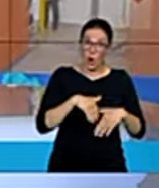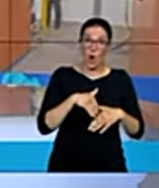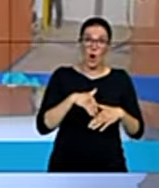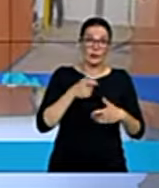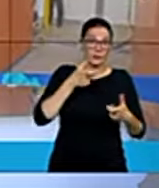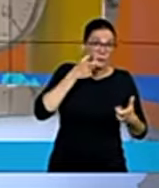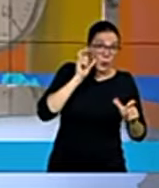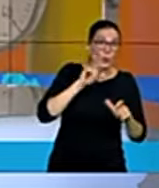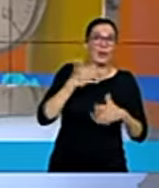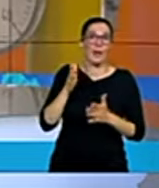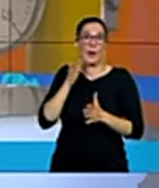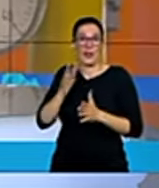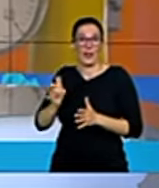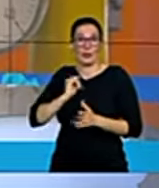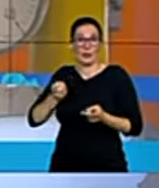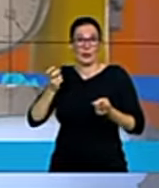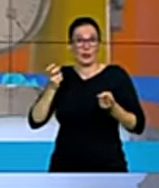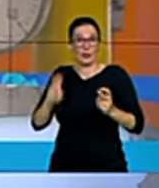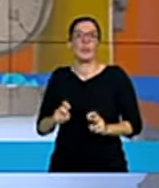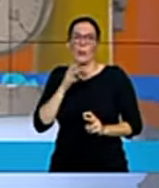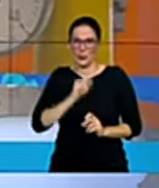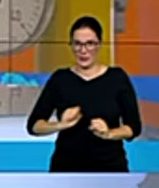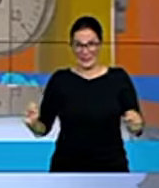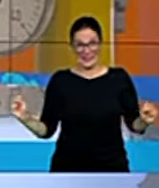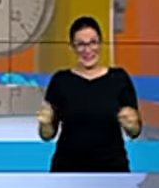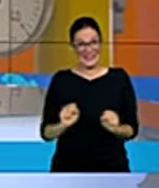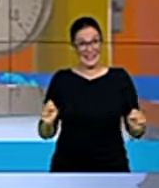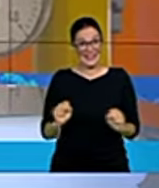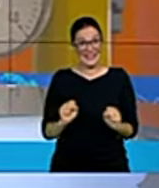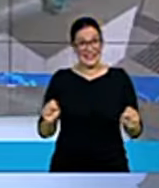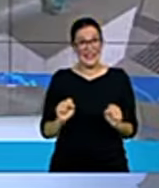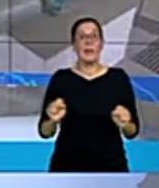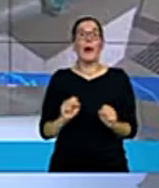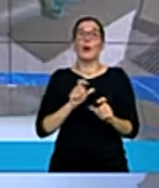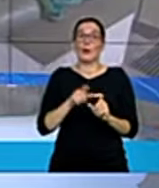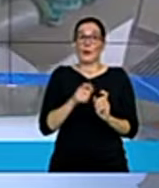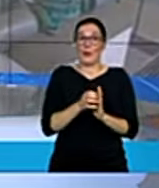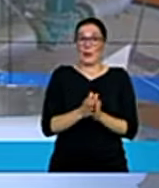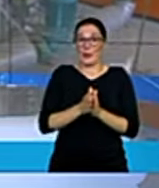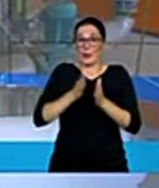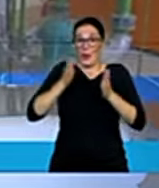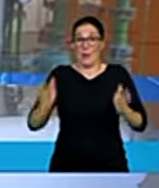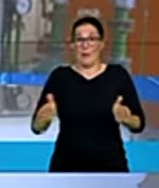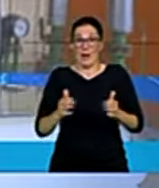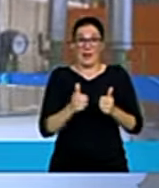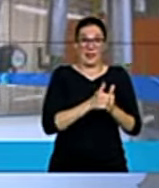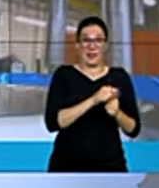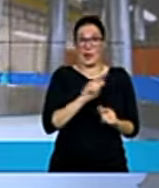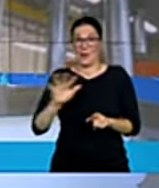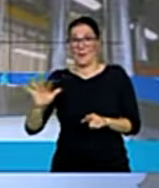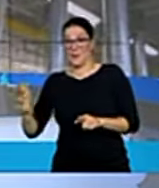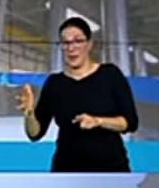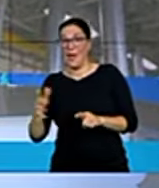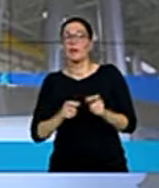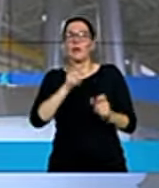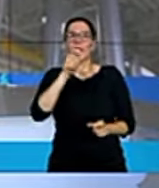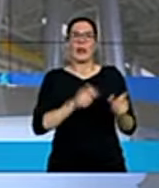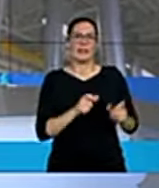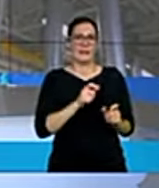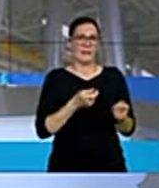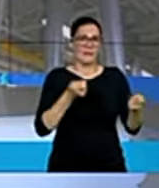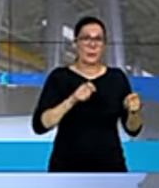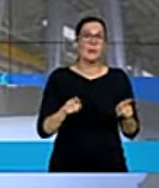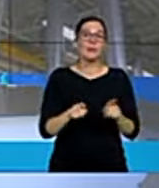neohřeje. V tu dobu tam víc než polovině domácností z kohoutků teče jenom studená voda a radiátory. Mají studené.